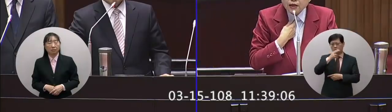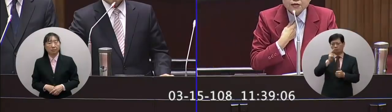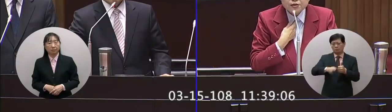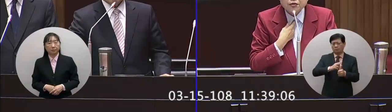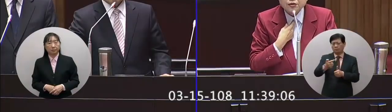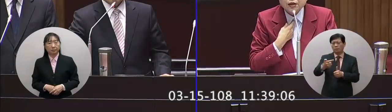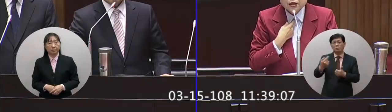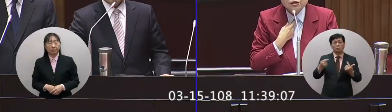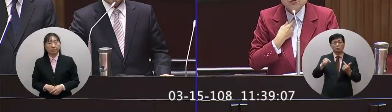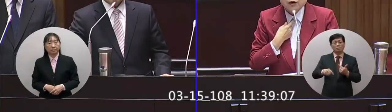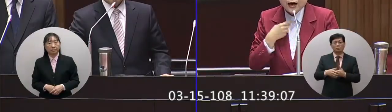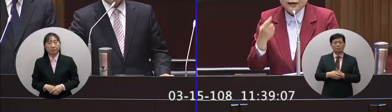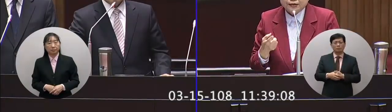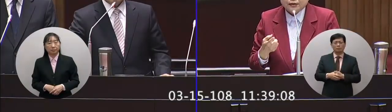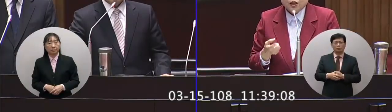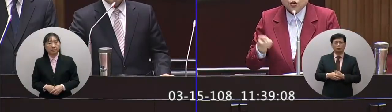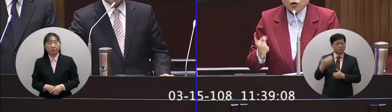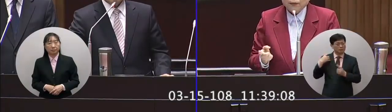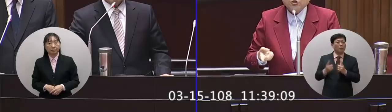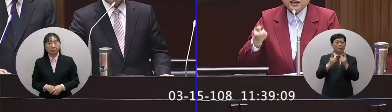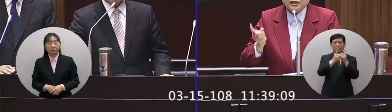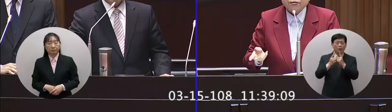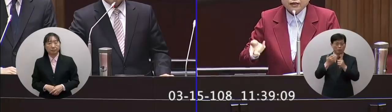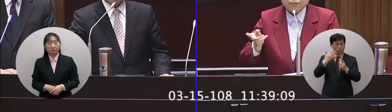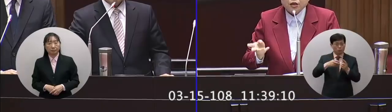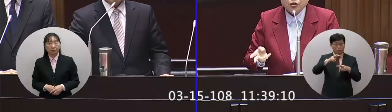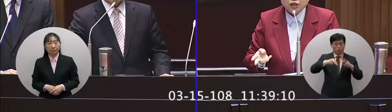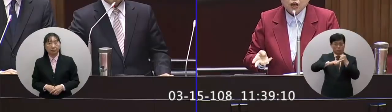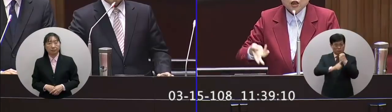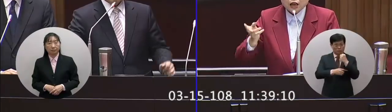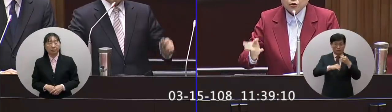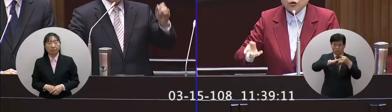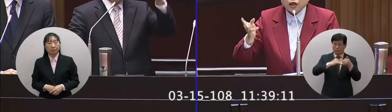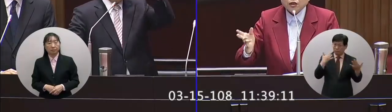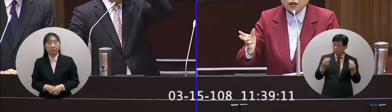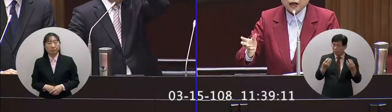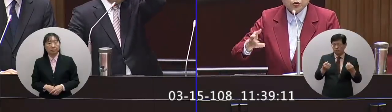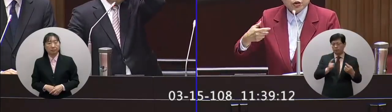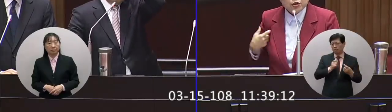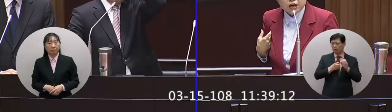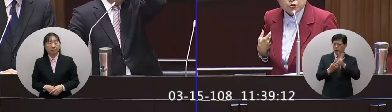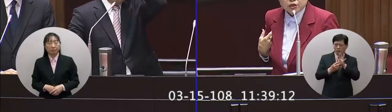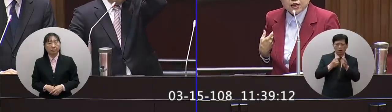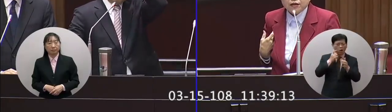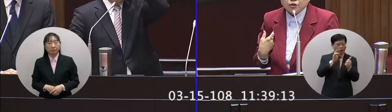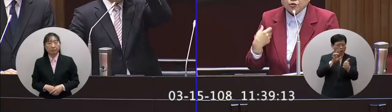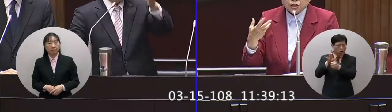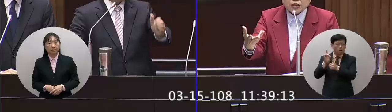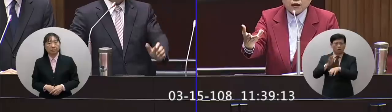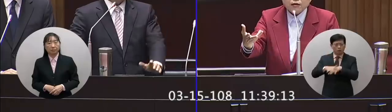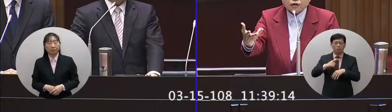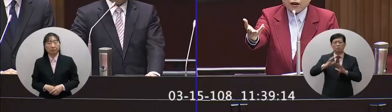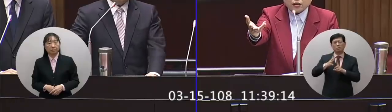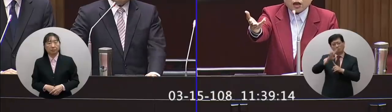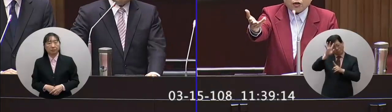忍的事情類似這種案子如果你沒有在刑法上明確定義他就用各式各樣如果有意要虛意殺人